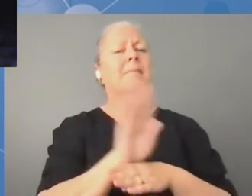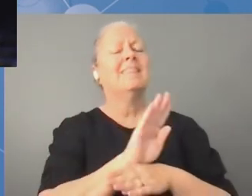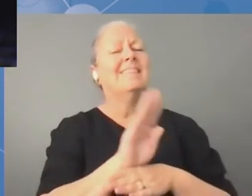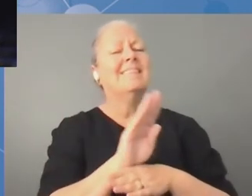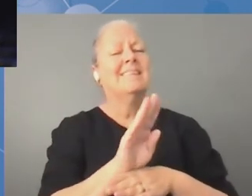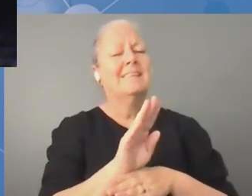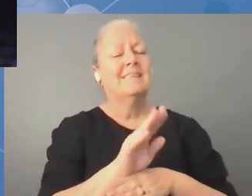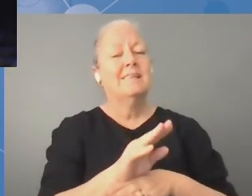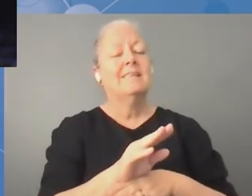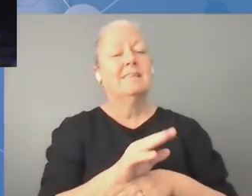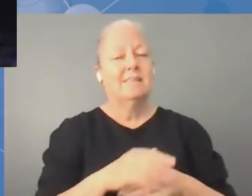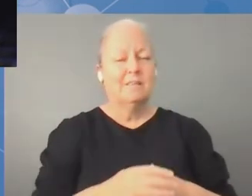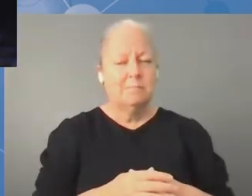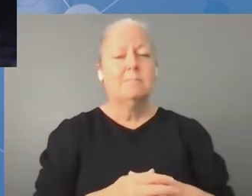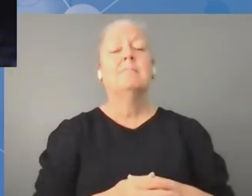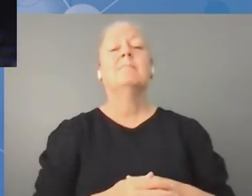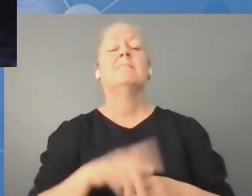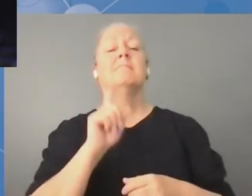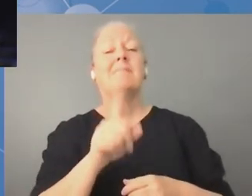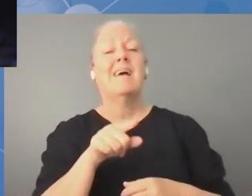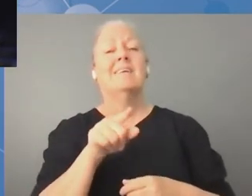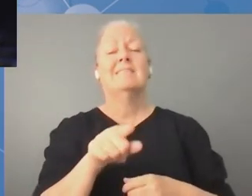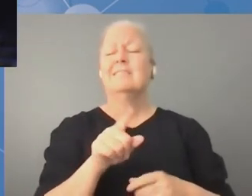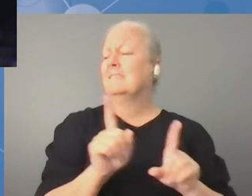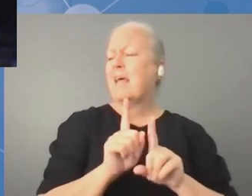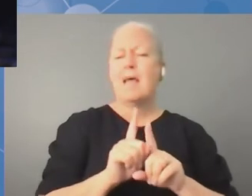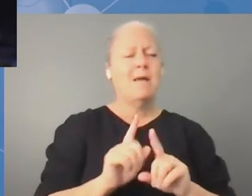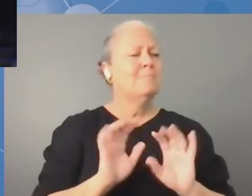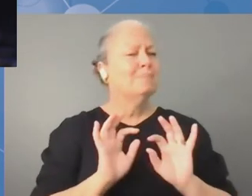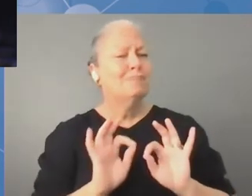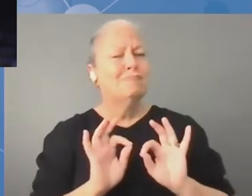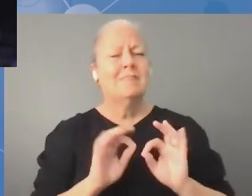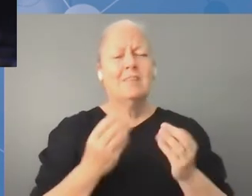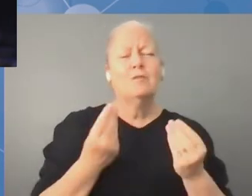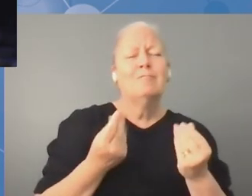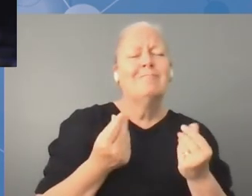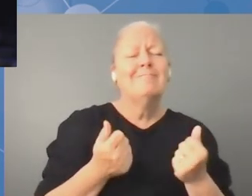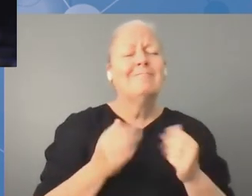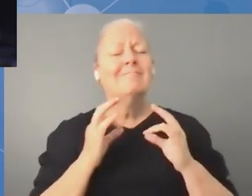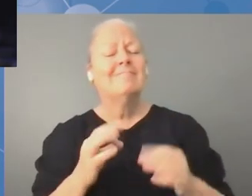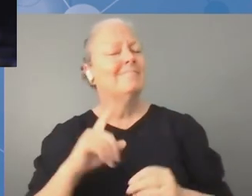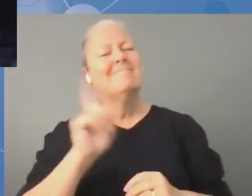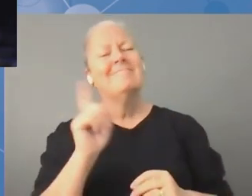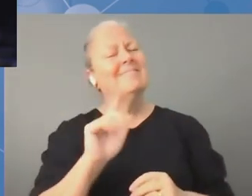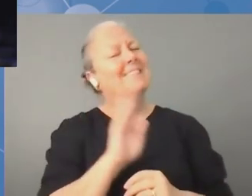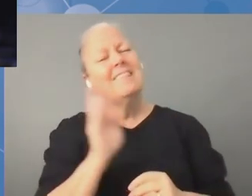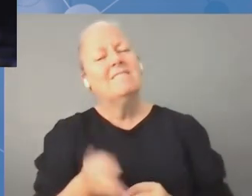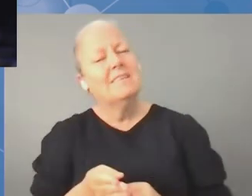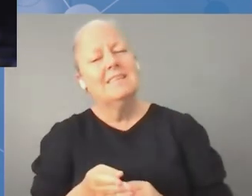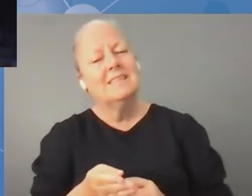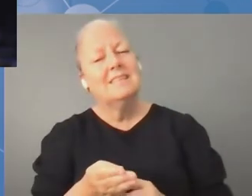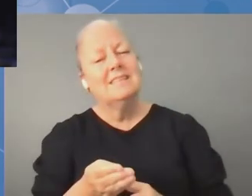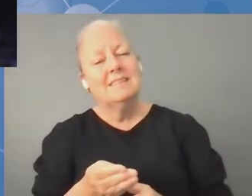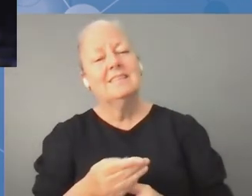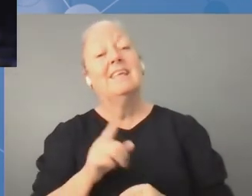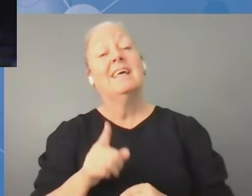z tym zrobić? Jakość dostępu do internetu nie jest zadowalająca, nigdy taka nie była, a pandemia koronawirusa